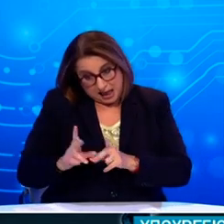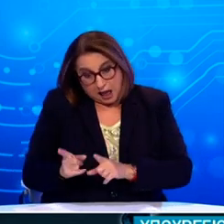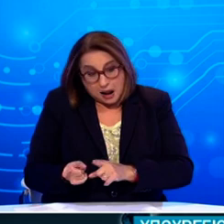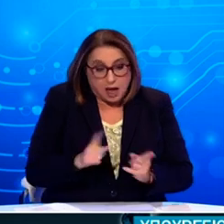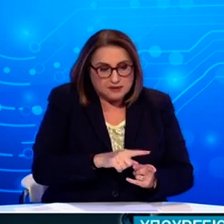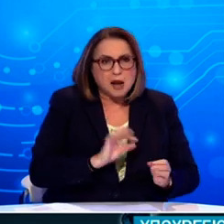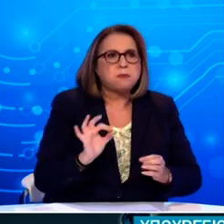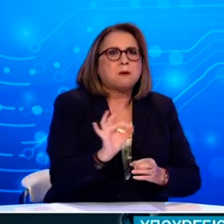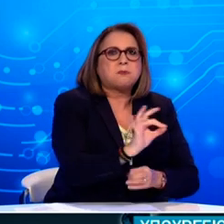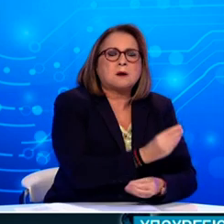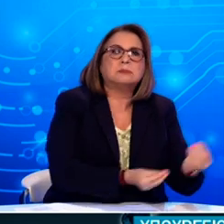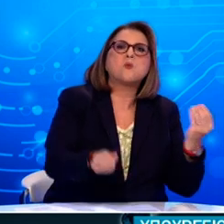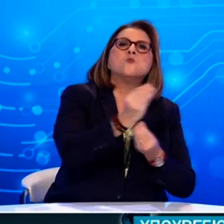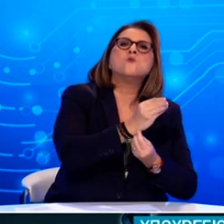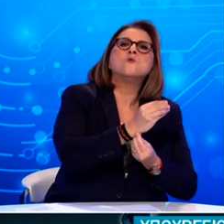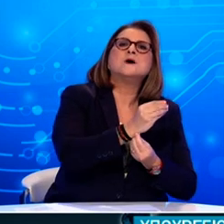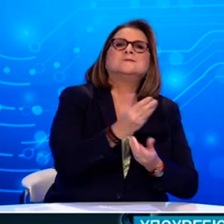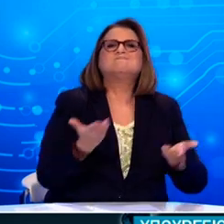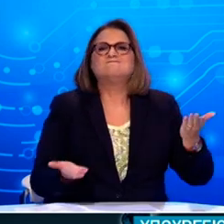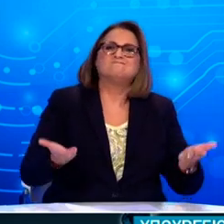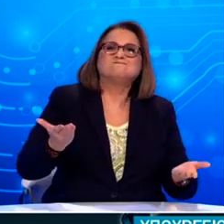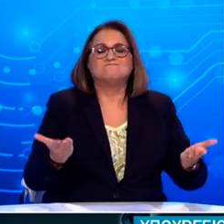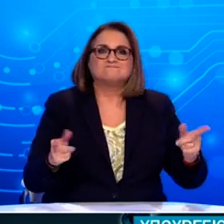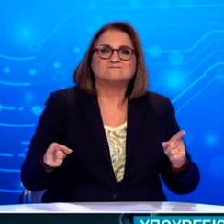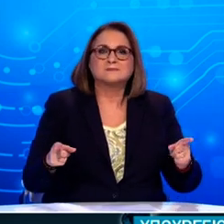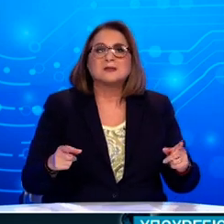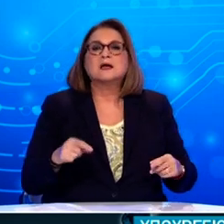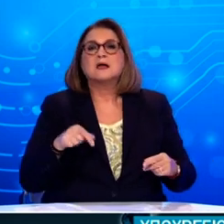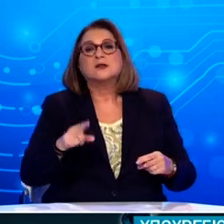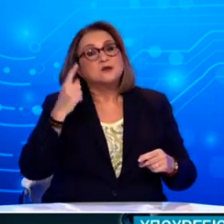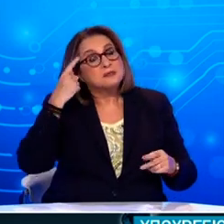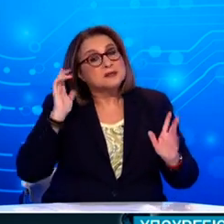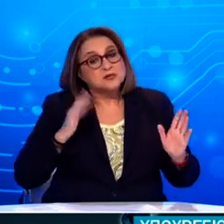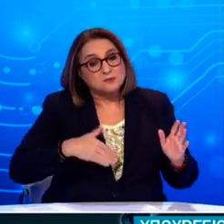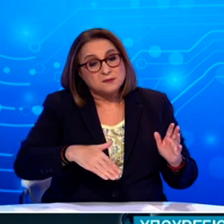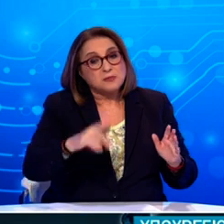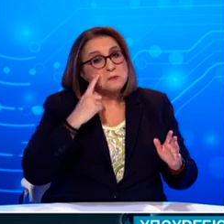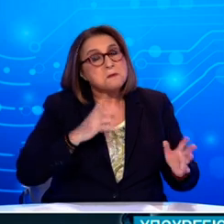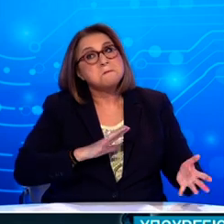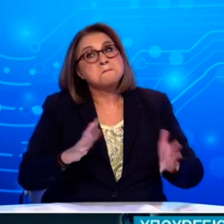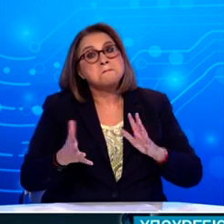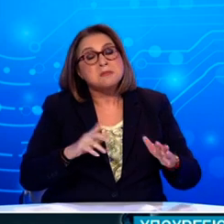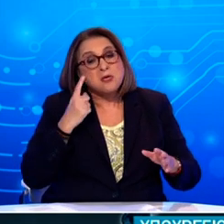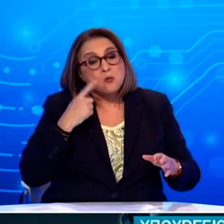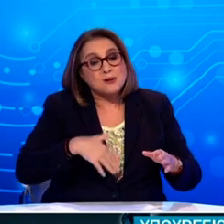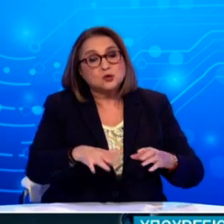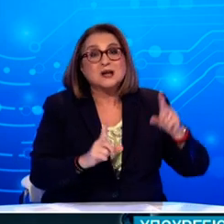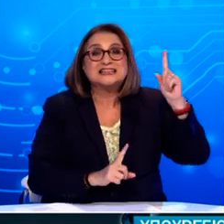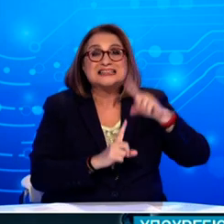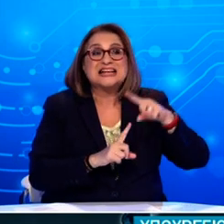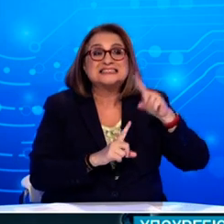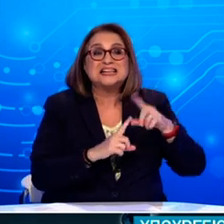κατεύθυνση. Το μικρότερο ποσοστό θανάτων επί των νέων διαγνώσεων πολύ πιθανό οφείλεται στο πιο εκτεταμένο τέστινγκ, οπότε πλέον